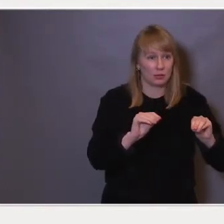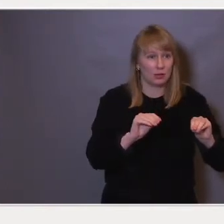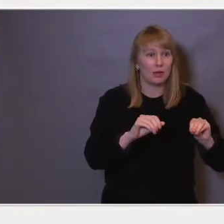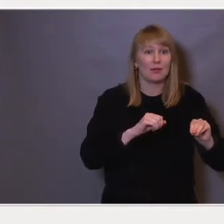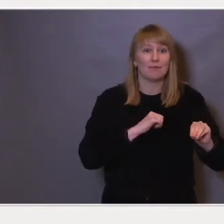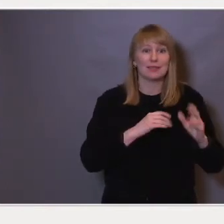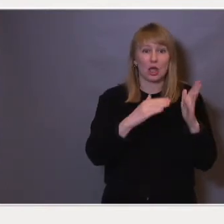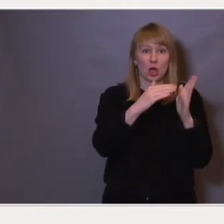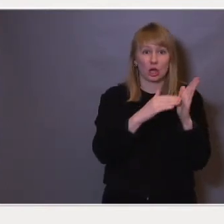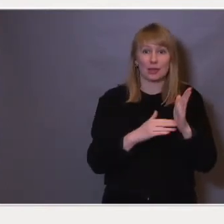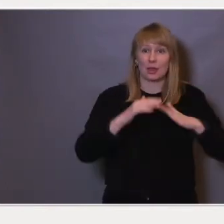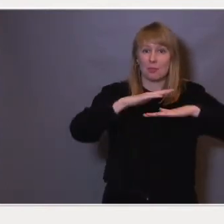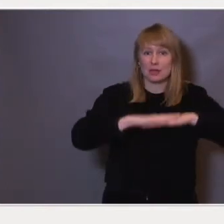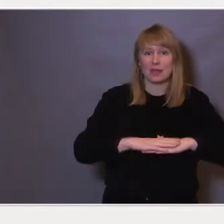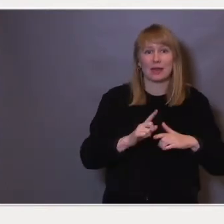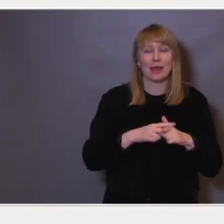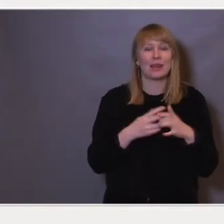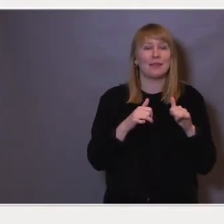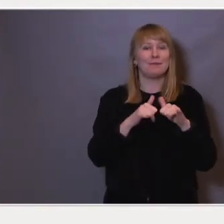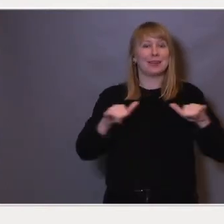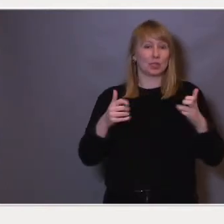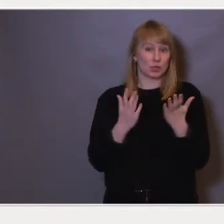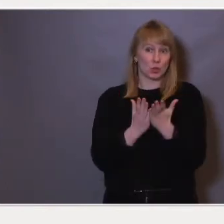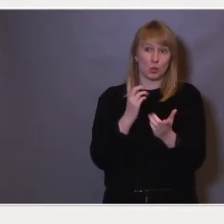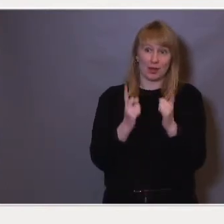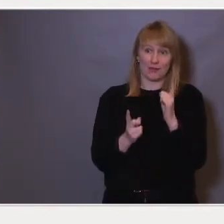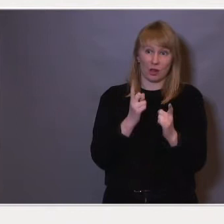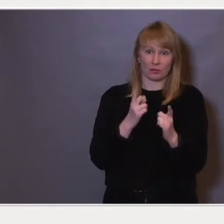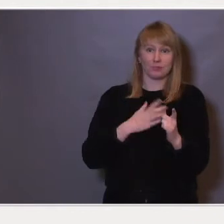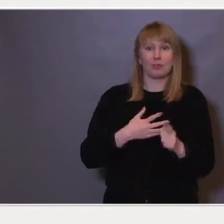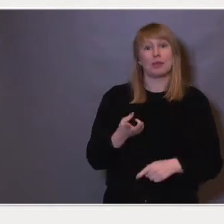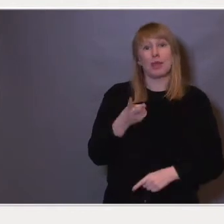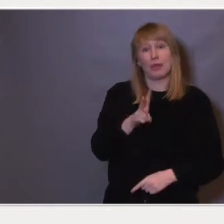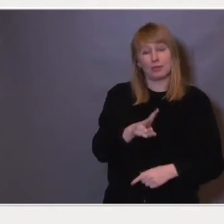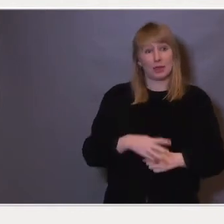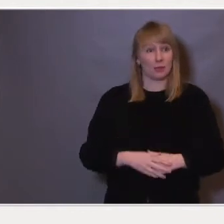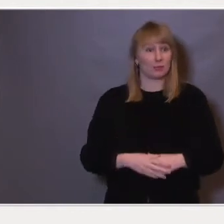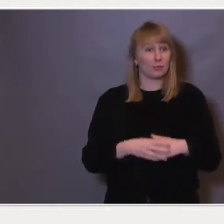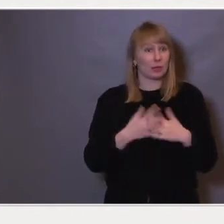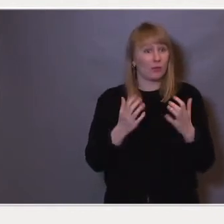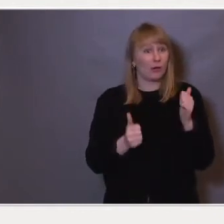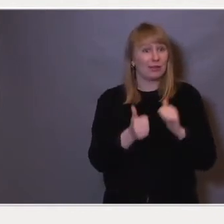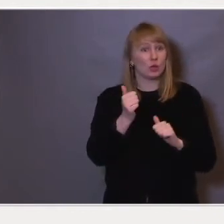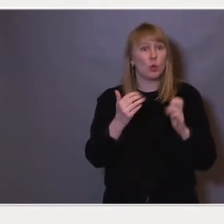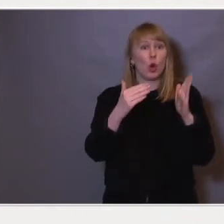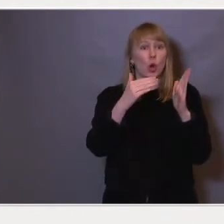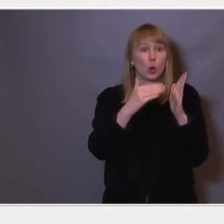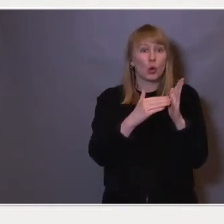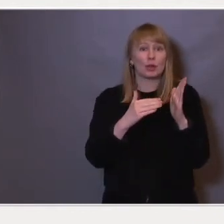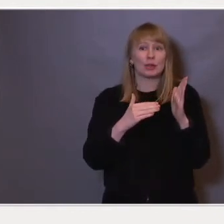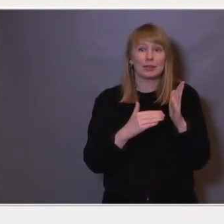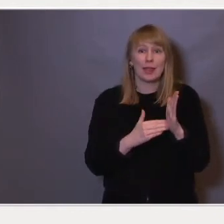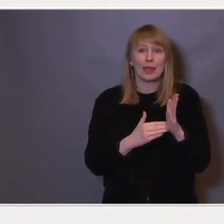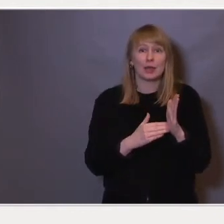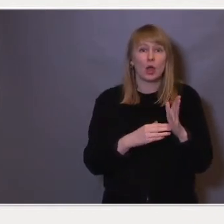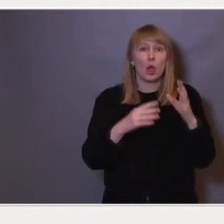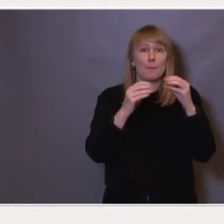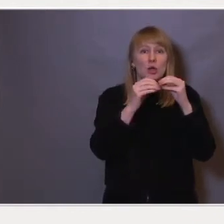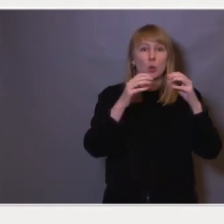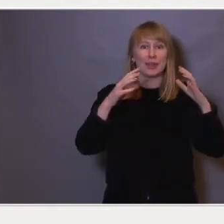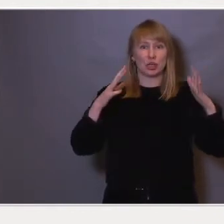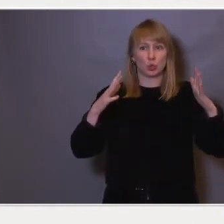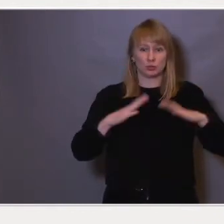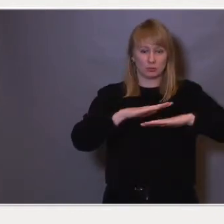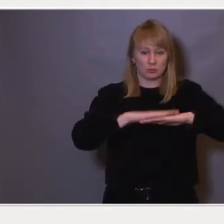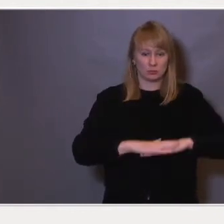er karakterbasert, eller såkalt fritt skolevalg. Og at det som skal telle er karakterprogresjon, slik at man tar